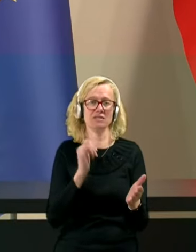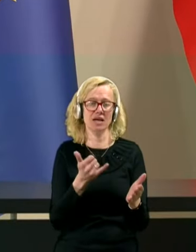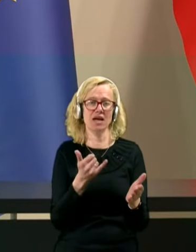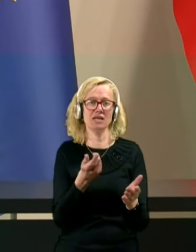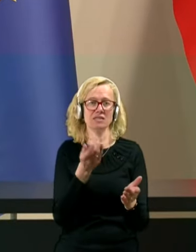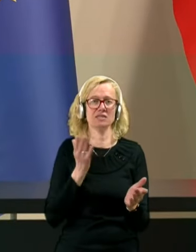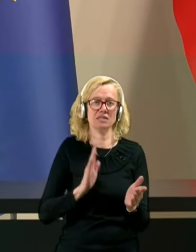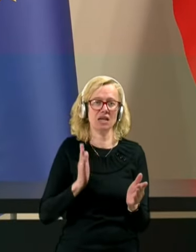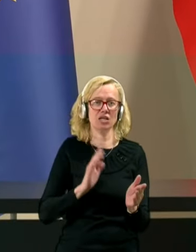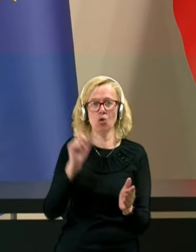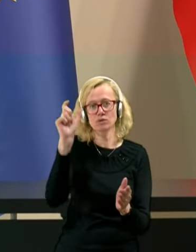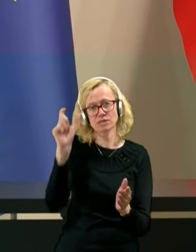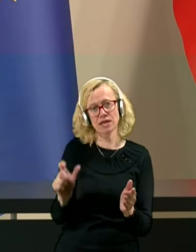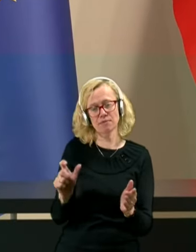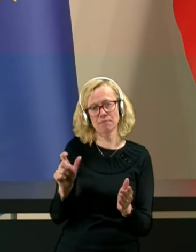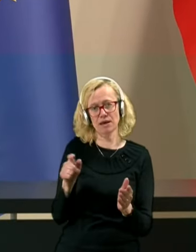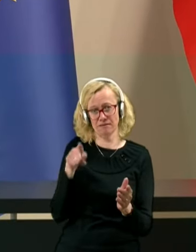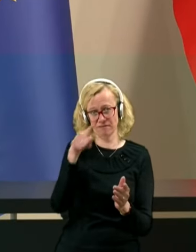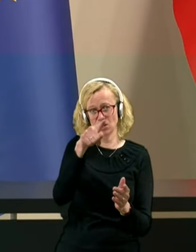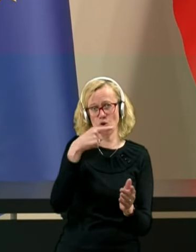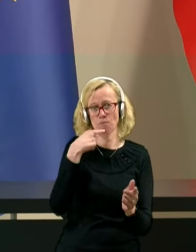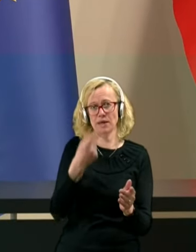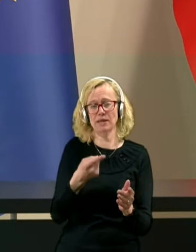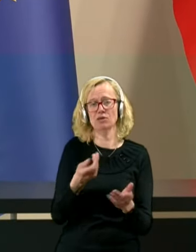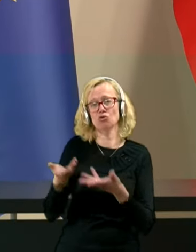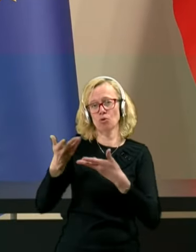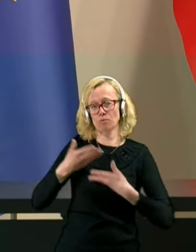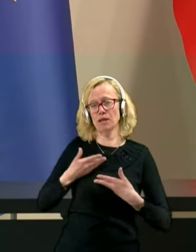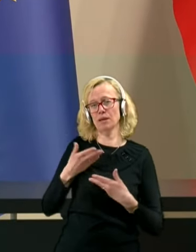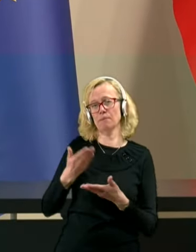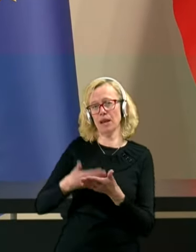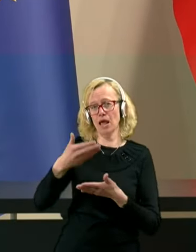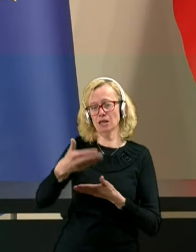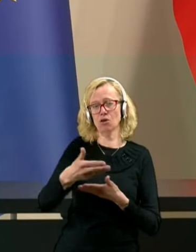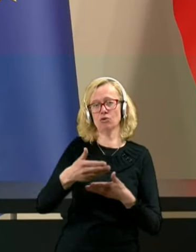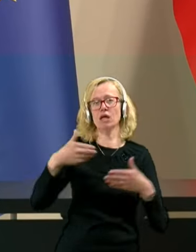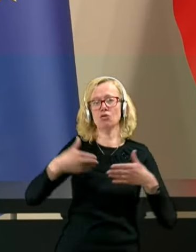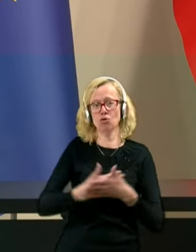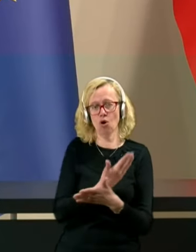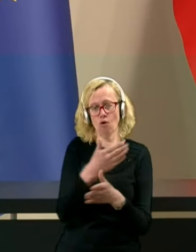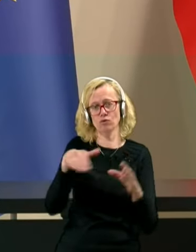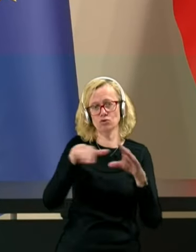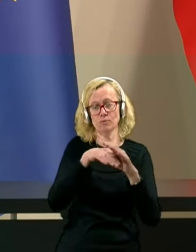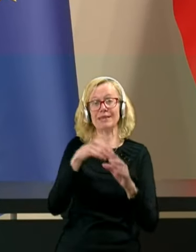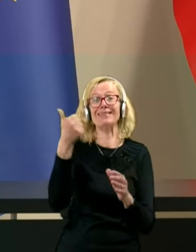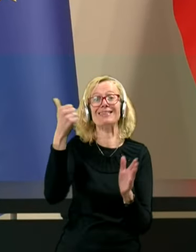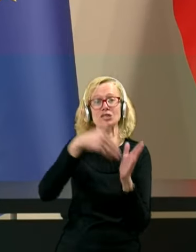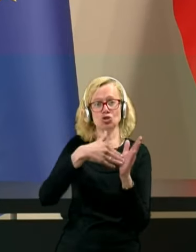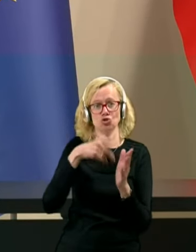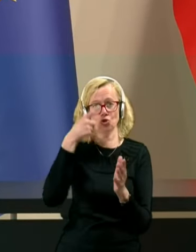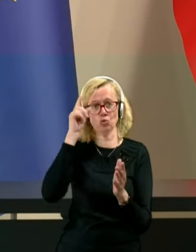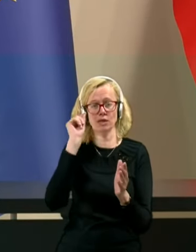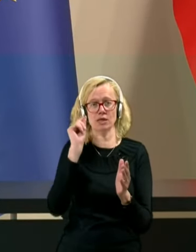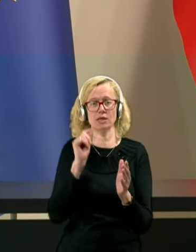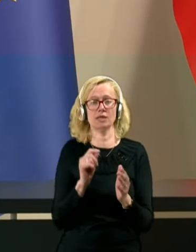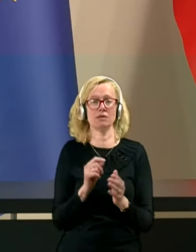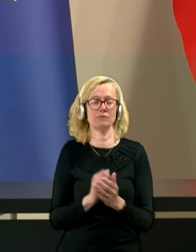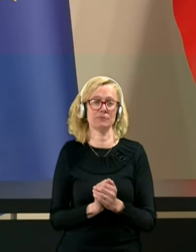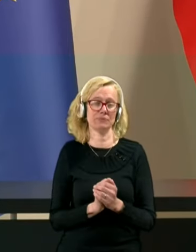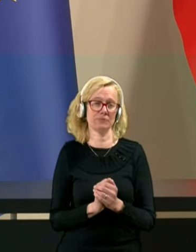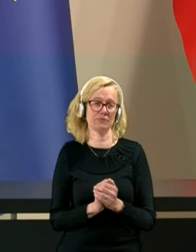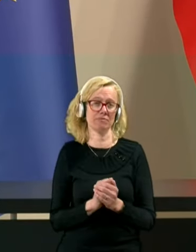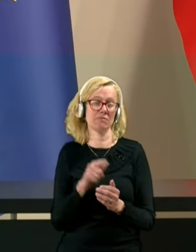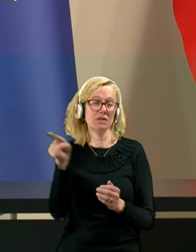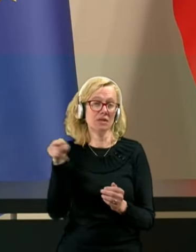strani osebe, ki omenjate, smo dobili predlog, da se na novo zaposli tisoč ljudi. Tisoč ljudi,